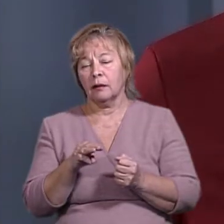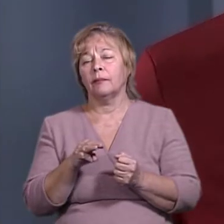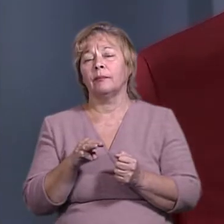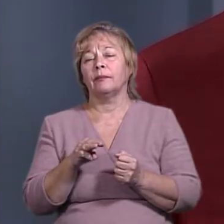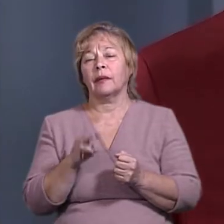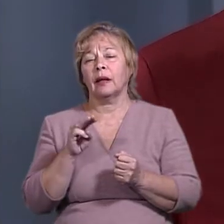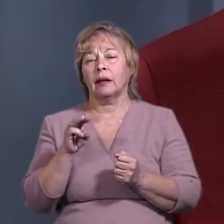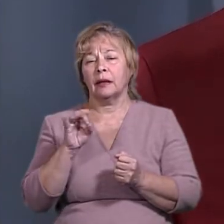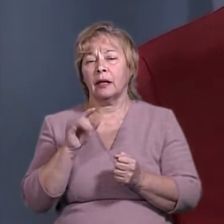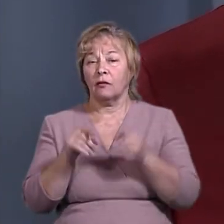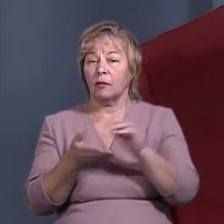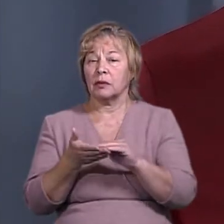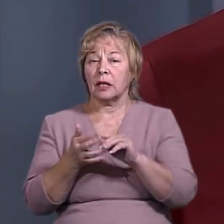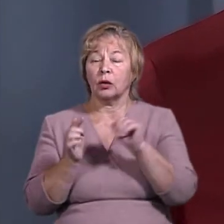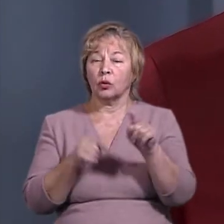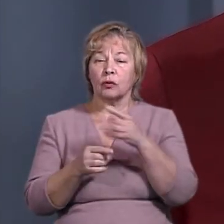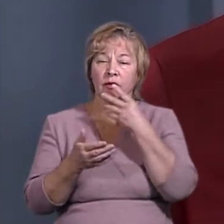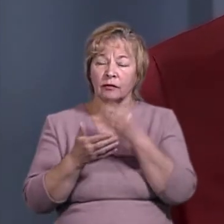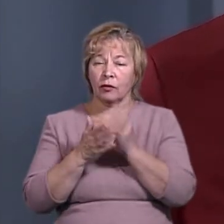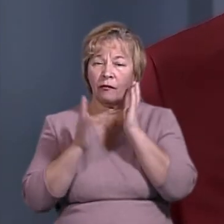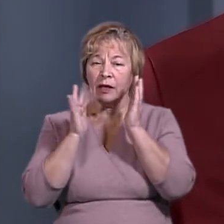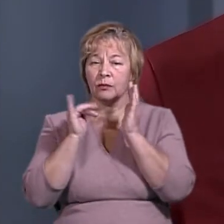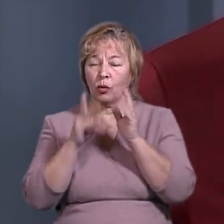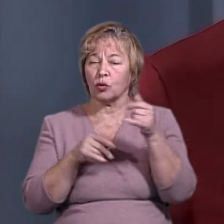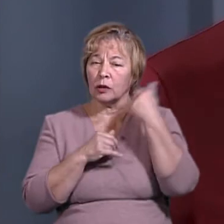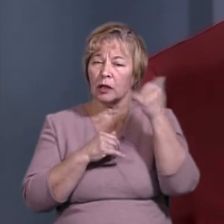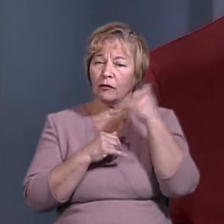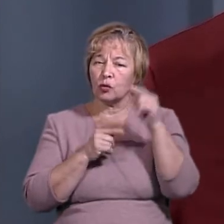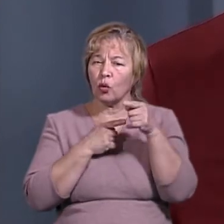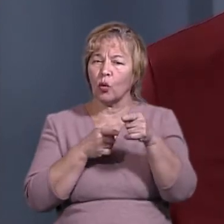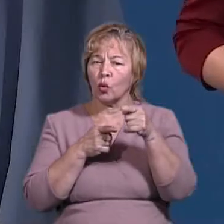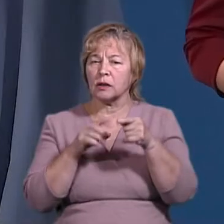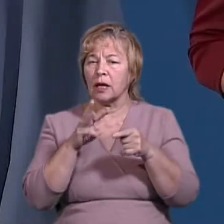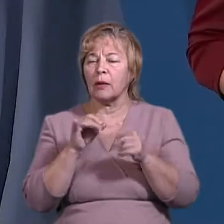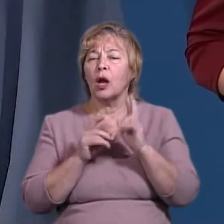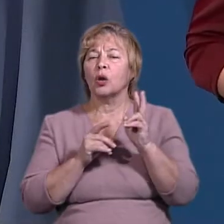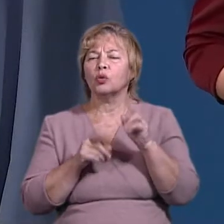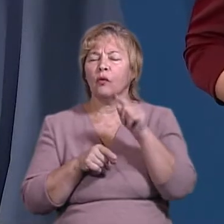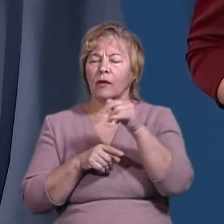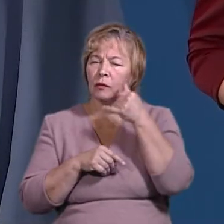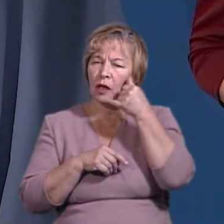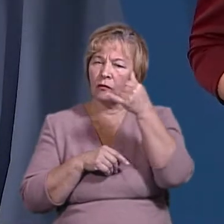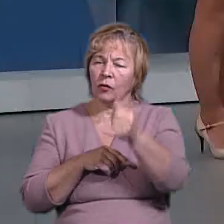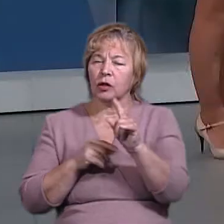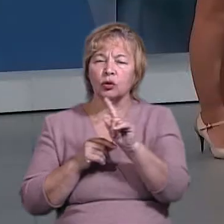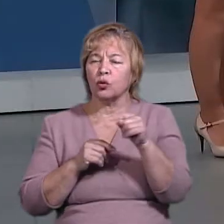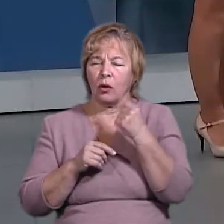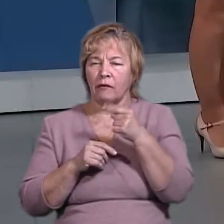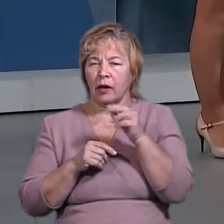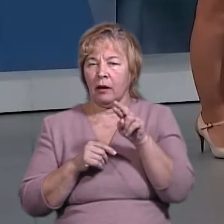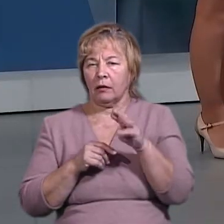також ви писали про те, що на своїй сторінці у Фейсбуці, що телефонують з погрозами. Хто саме вам телефонував і що кажуть?